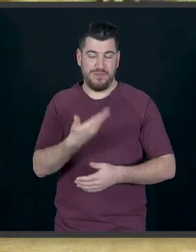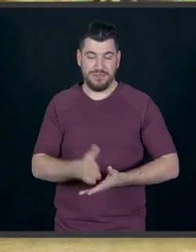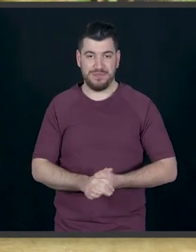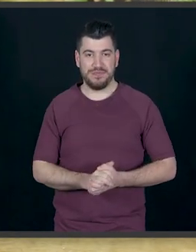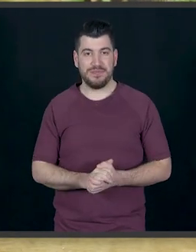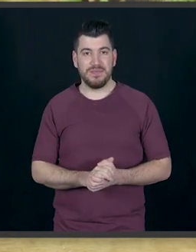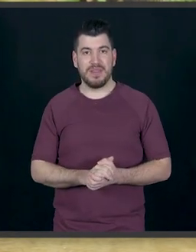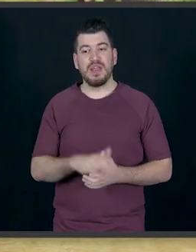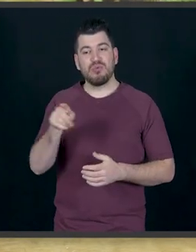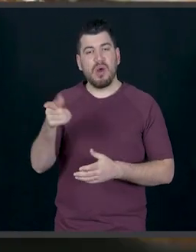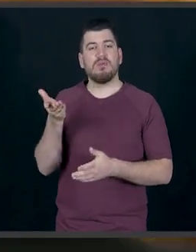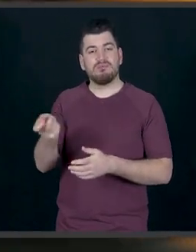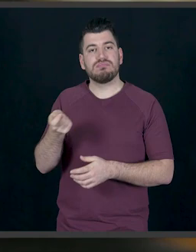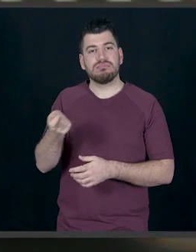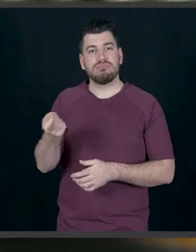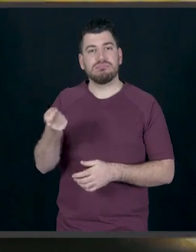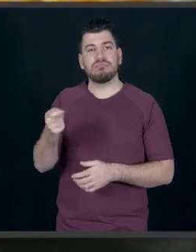Και συνεχίζω να ψήμαι τα υπόλοιπα.